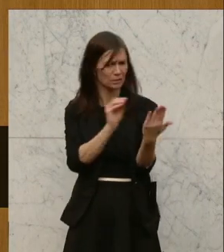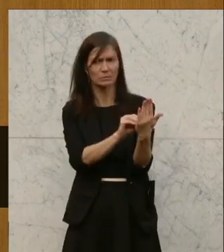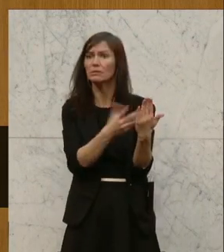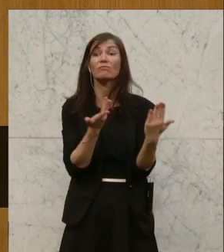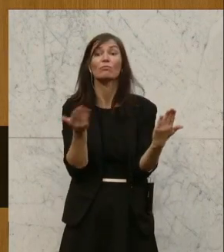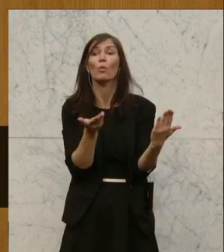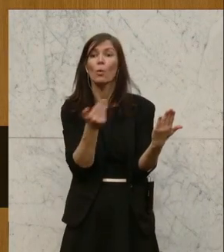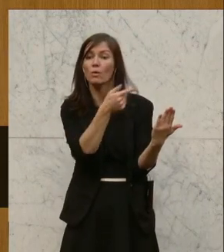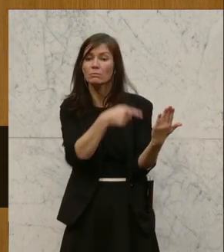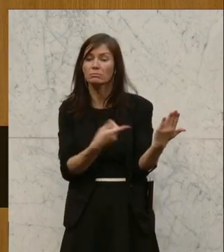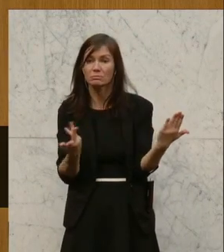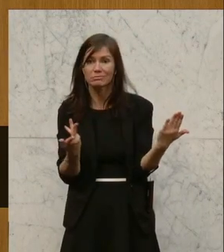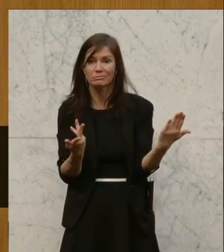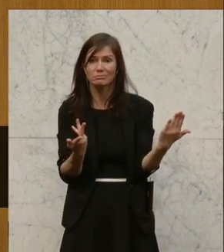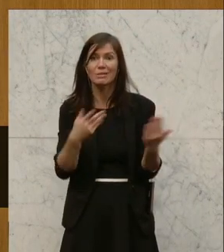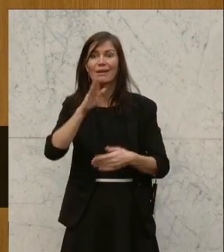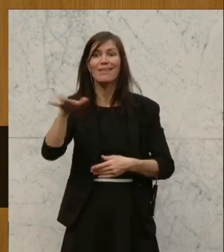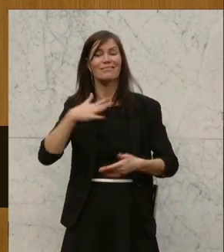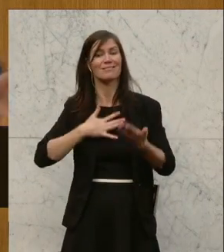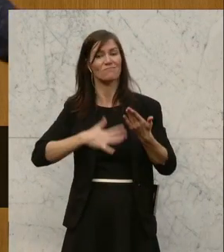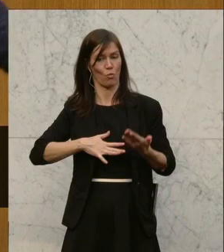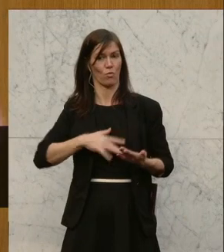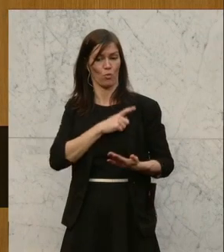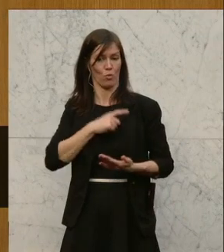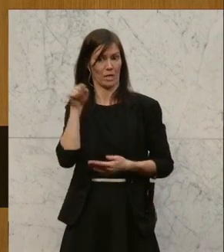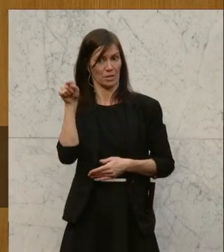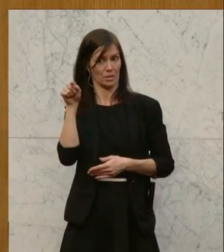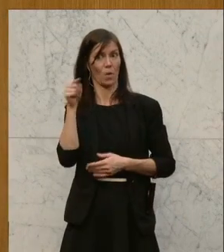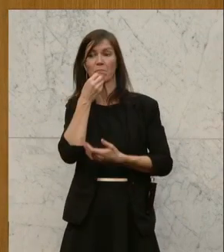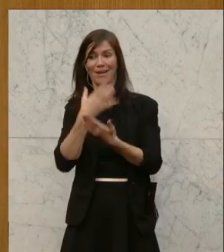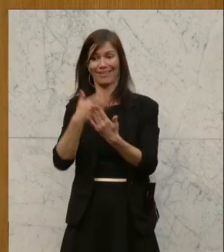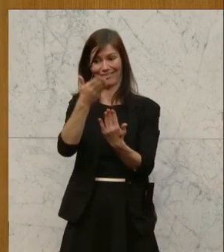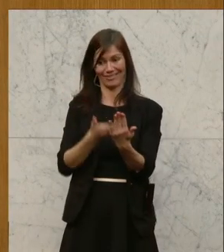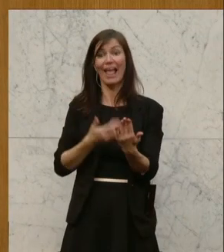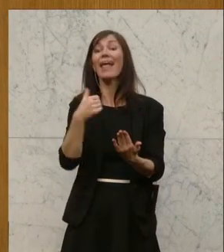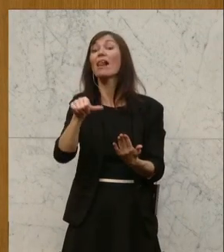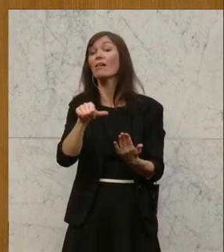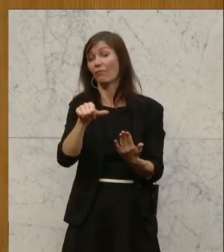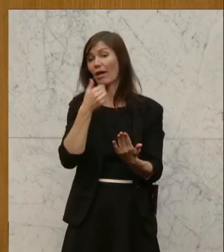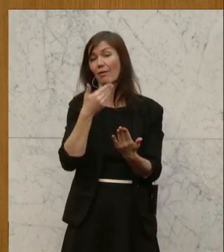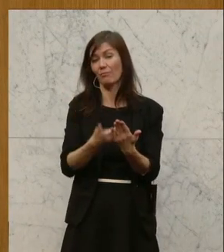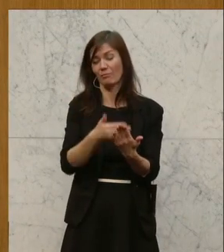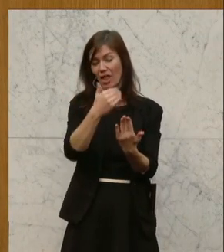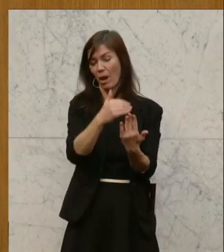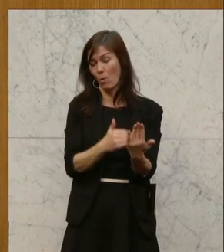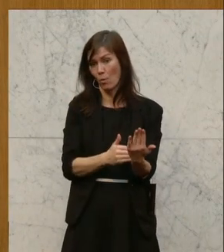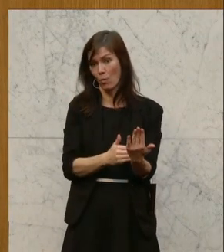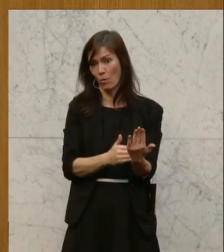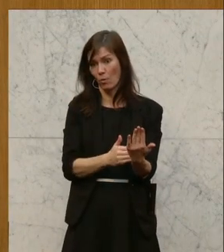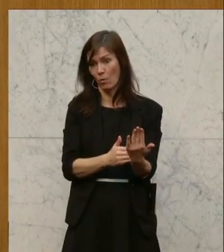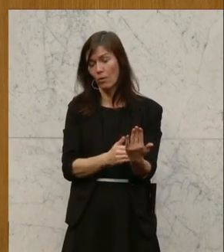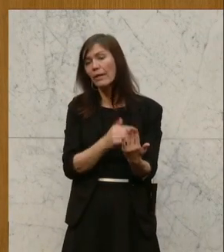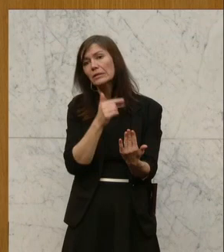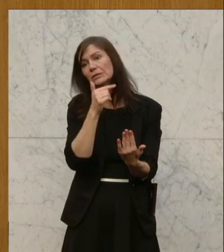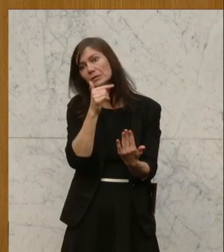anschaut, die Homepage über den Bericht der Kindeswohlkommission, dann sieht man elf Empfehlungen und man sieht, wenn ich es richtig im Kopf habe, die in